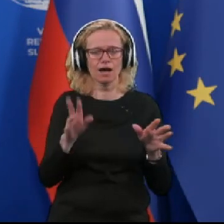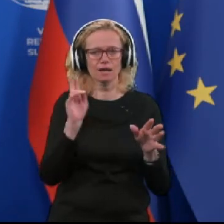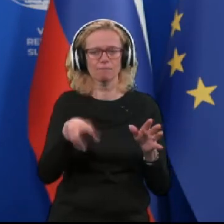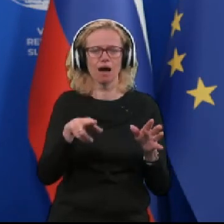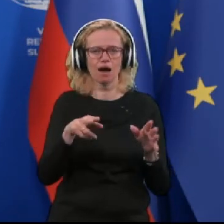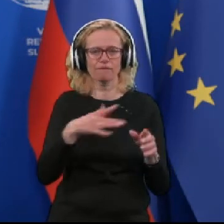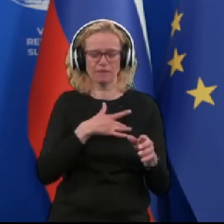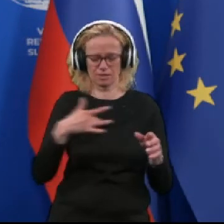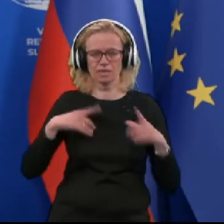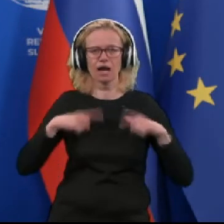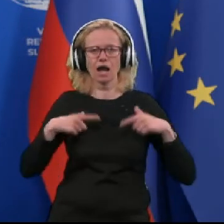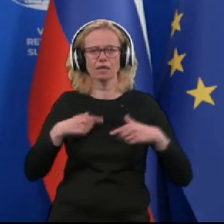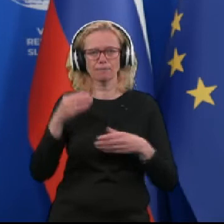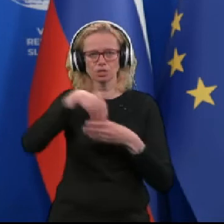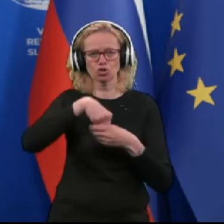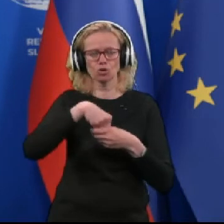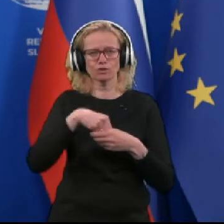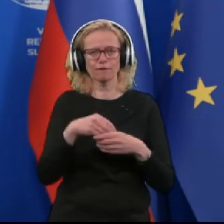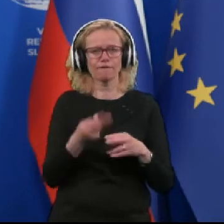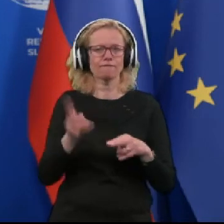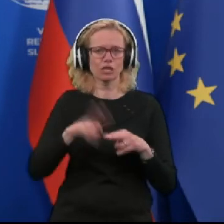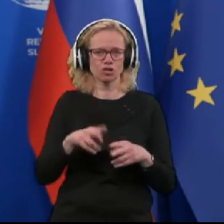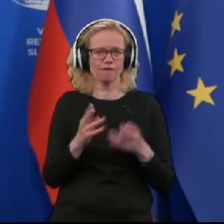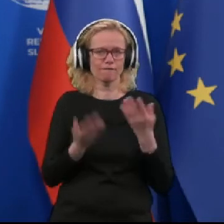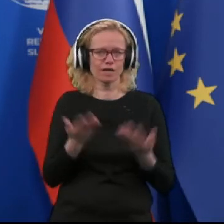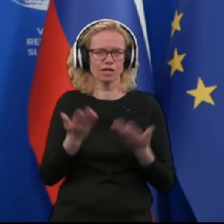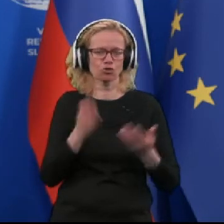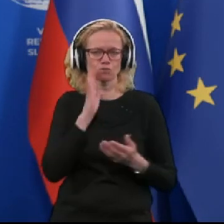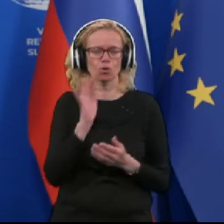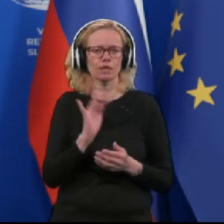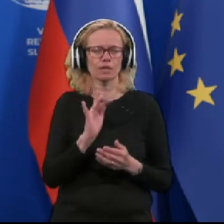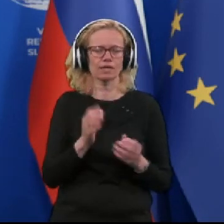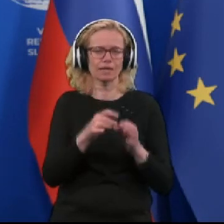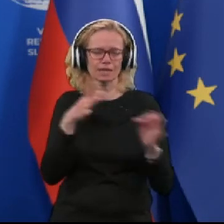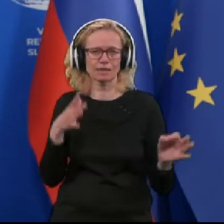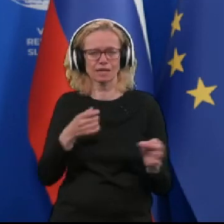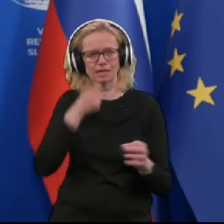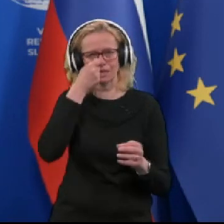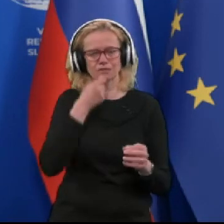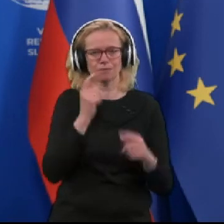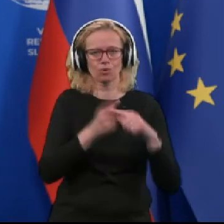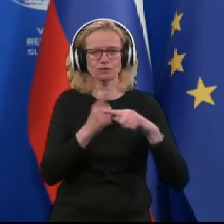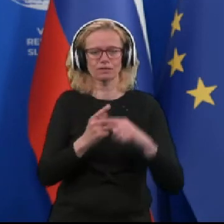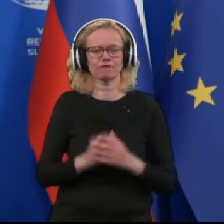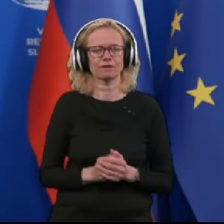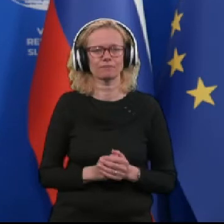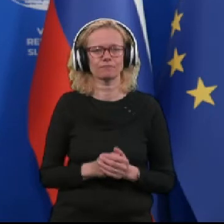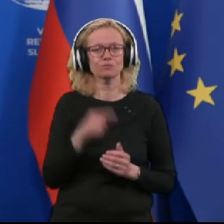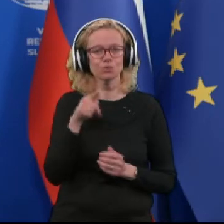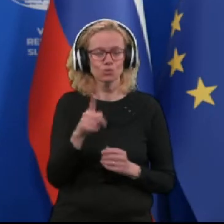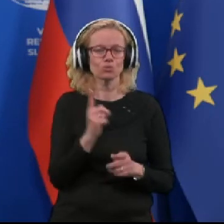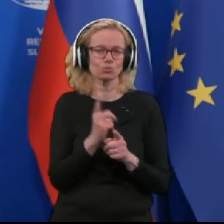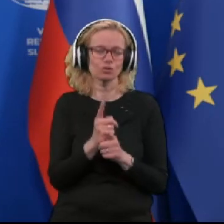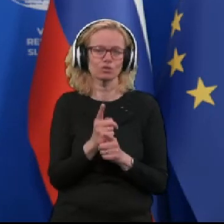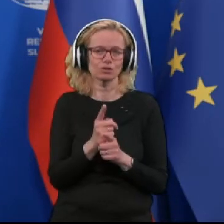prisotna, tem večjo verjetnost je, da bo hitri antigenski test pozitiven, kar na nek način tudi govori